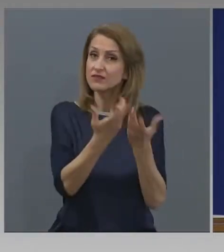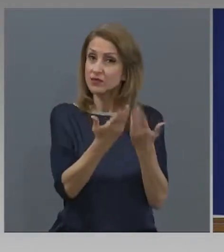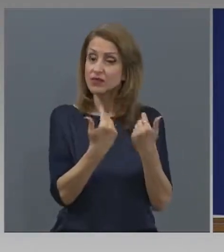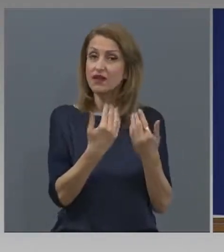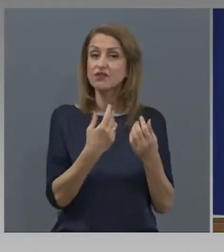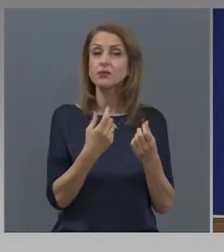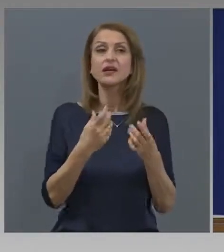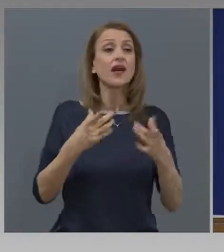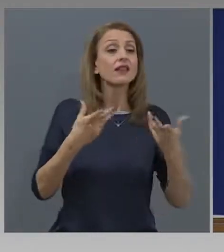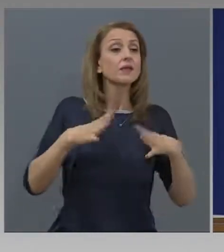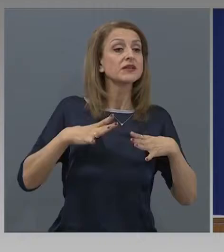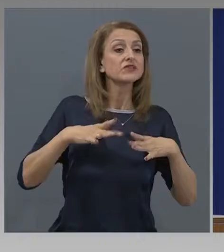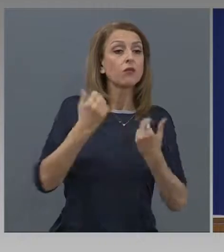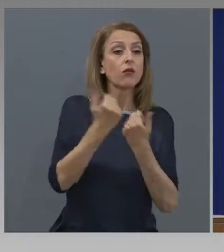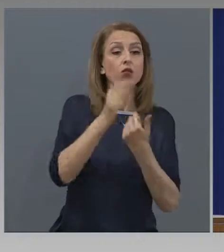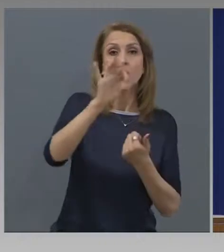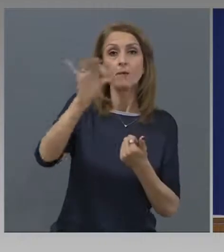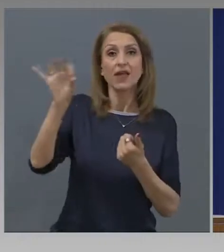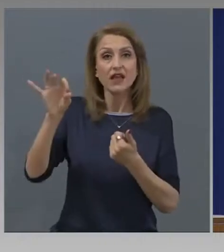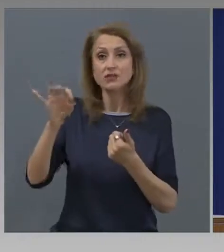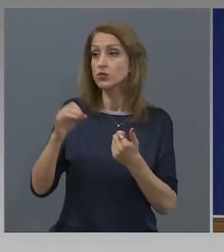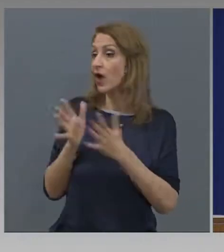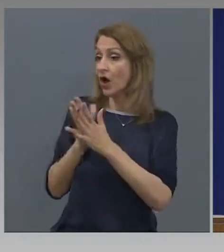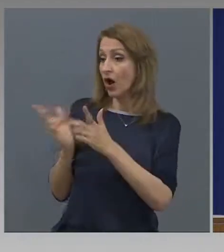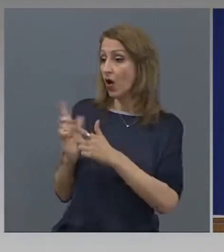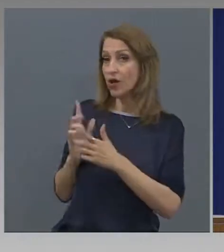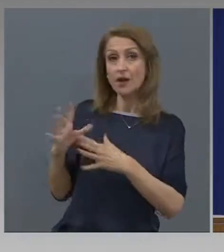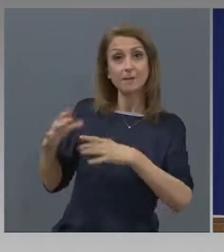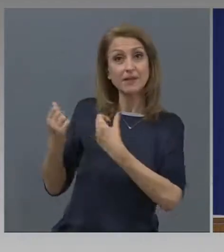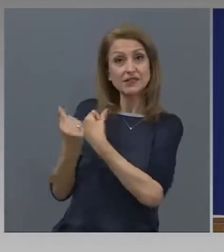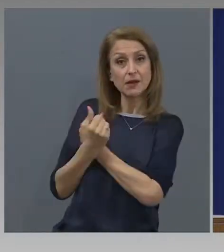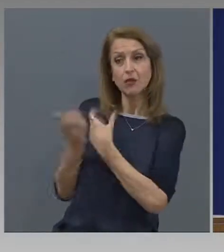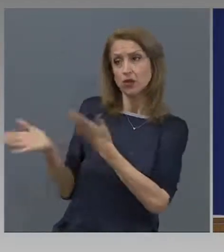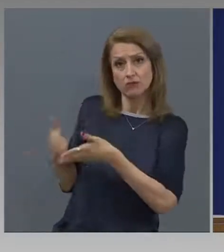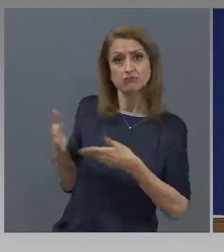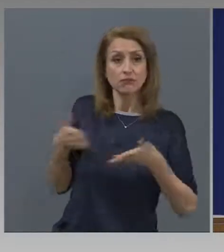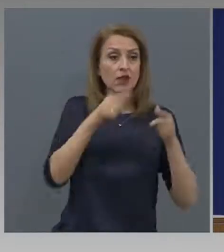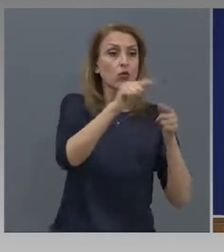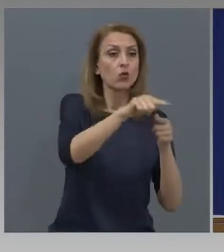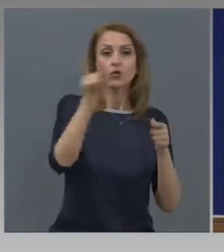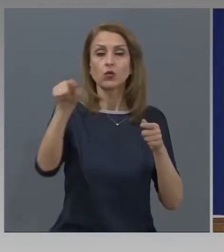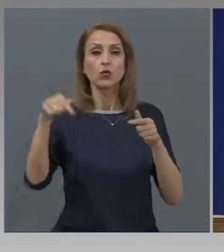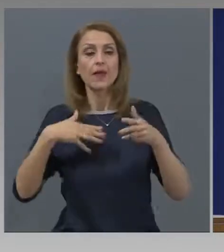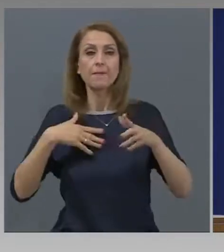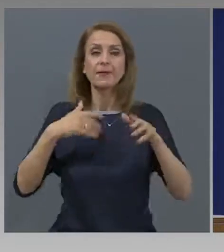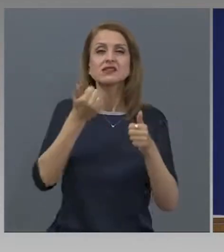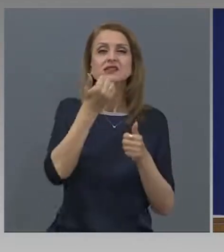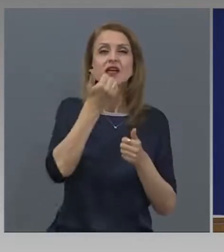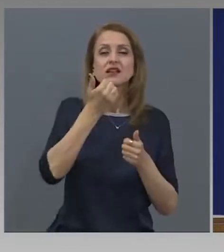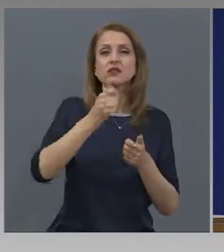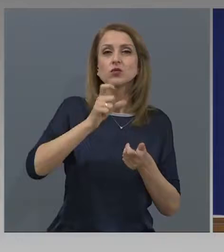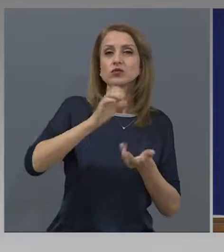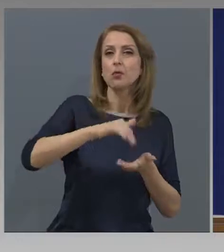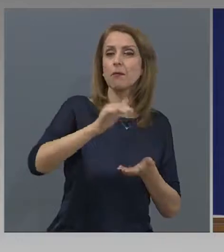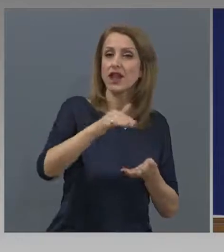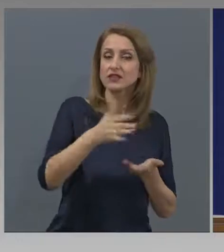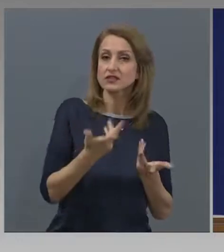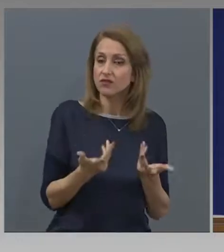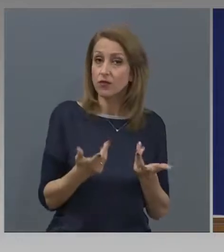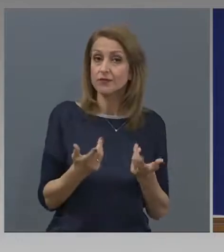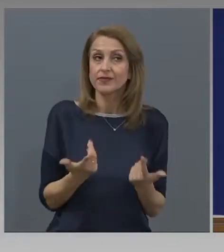всички свободни места при тях, за да можем да насочваме хора, които биха желали да работят в селското ступанство. Няма как да